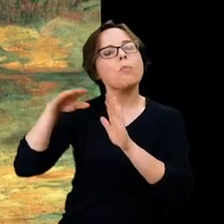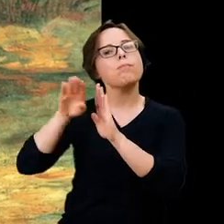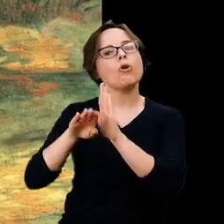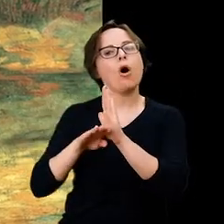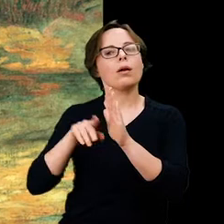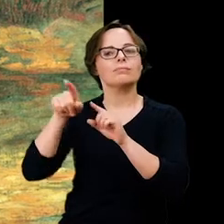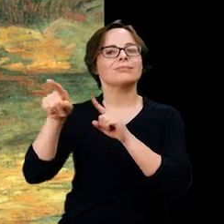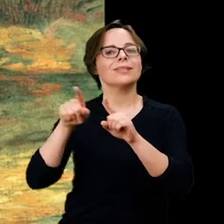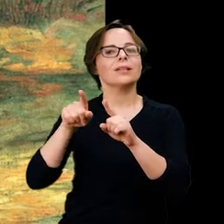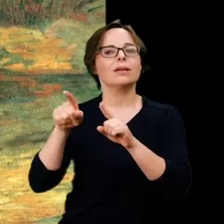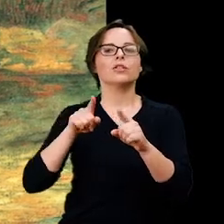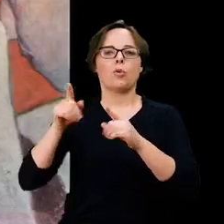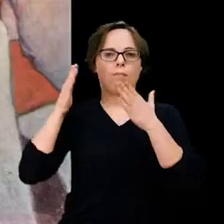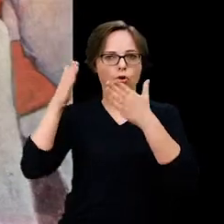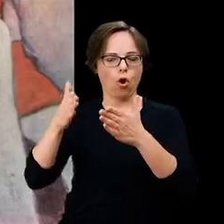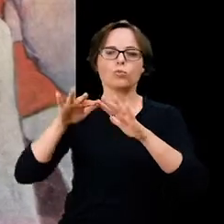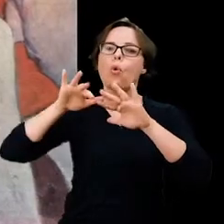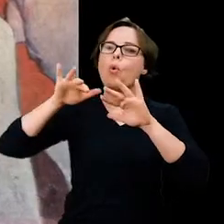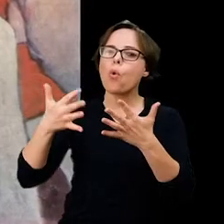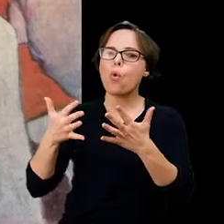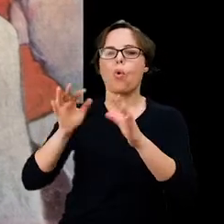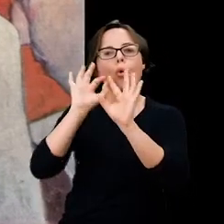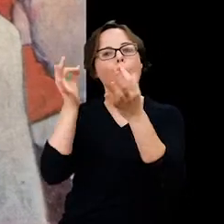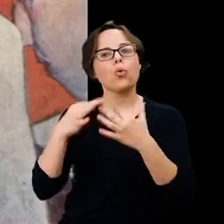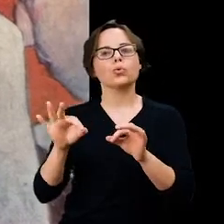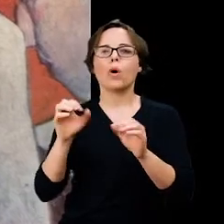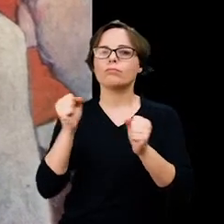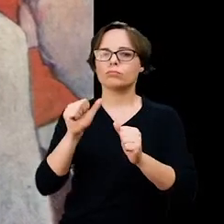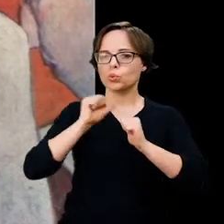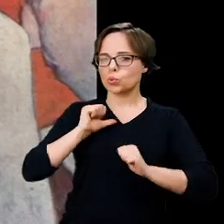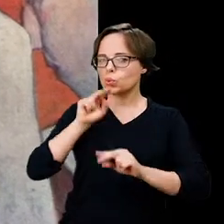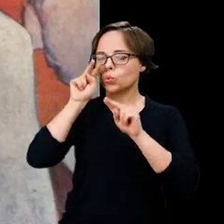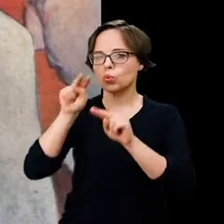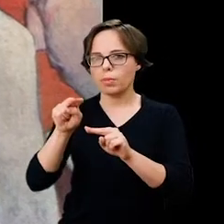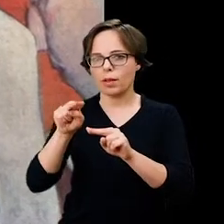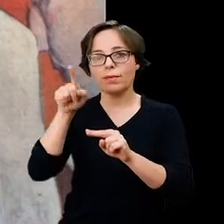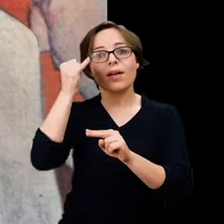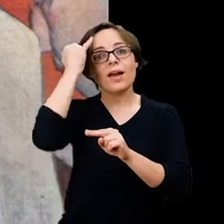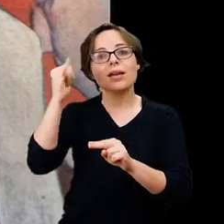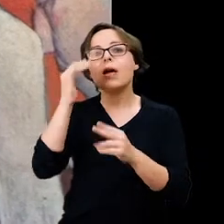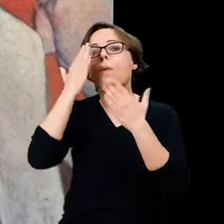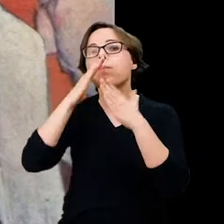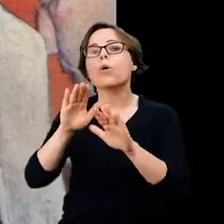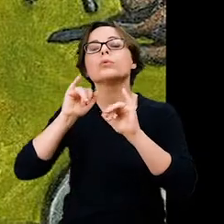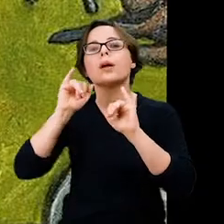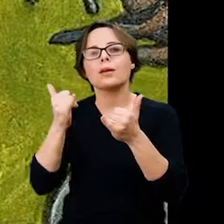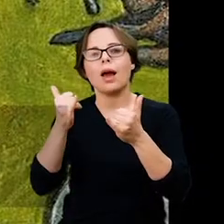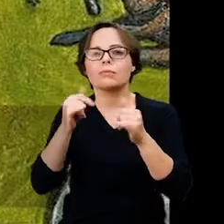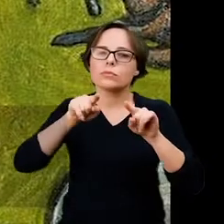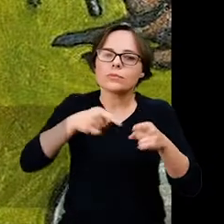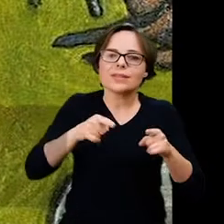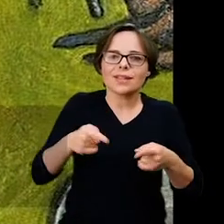symbolizmu, a więc sztuki głęboko subiektywnej, wyrażającej idee za pomocą syntetycznych znaków,